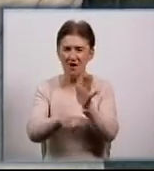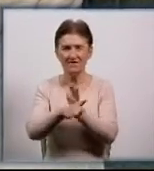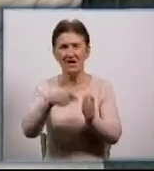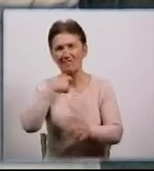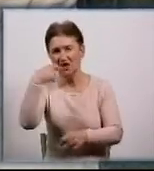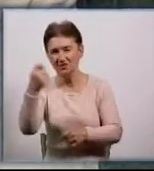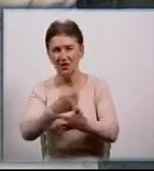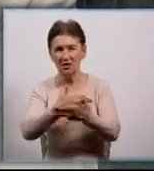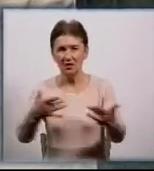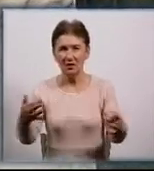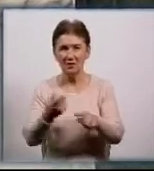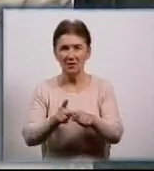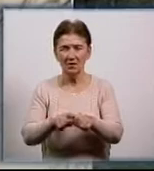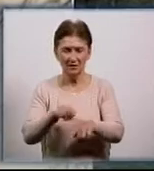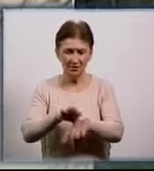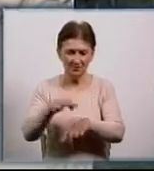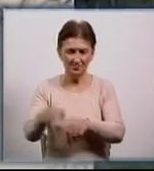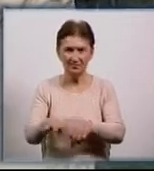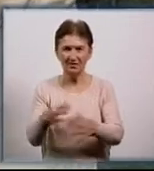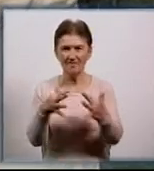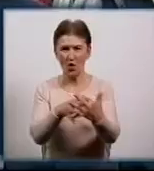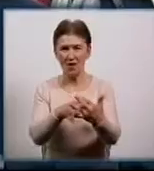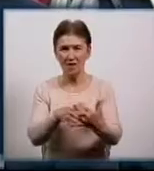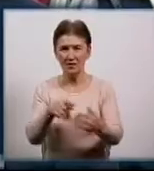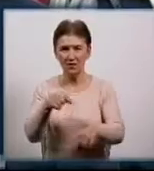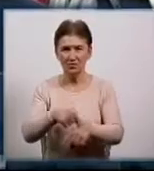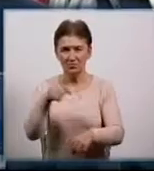воєнний синдром, він залишиться на все життя. Він не минає.